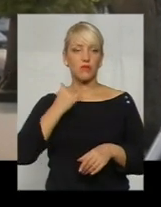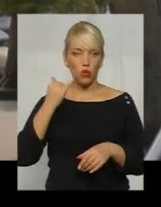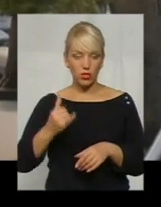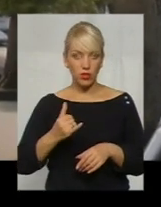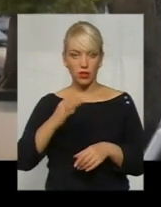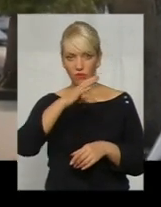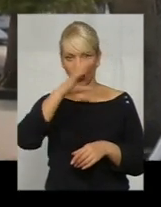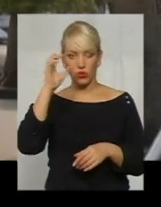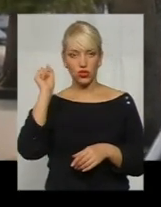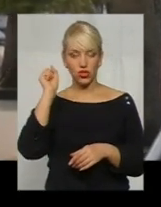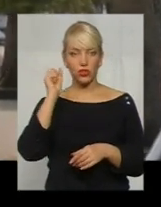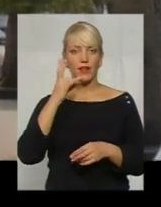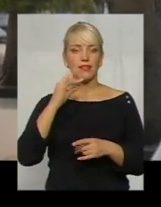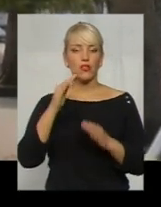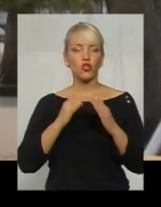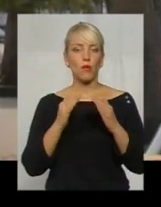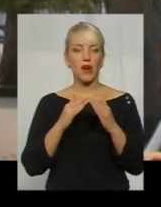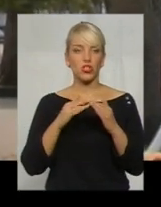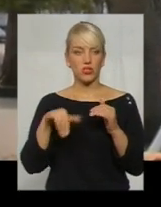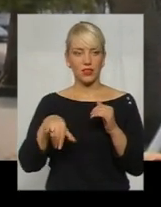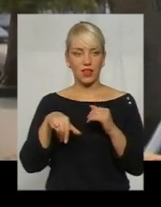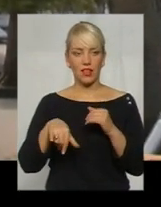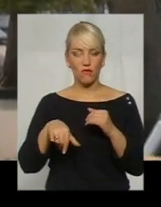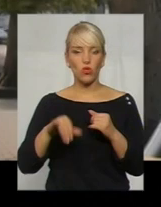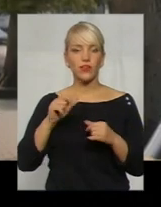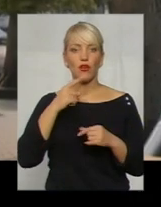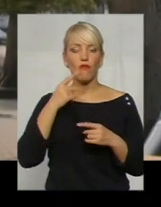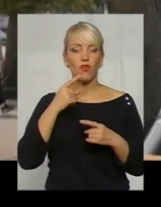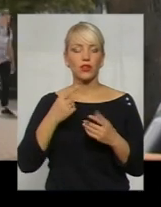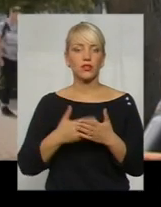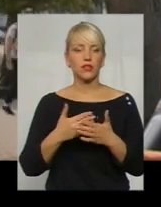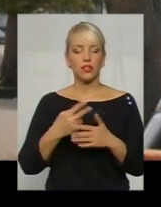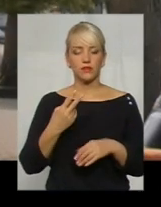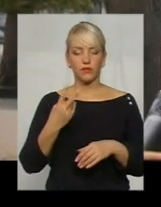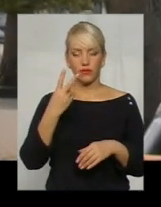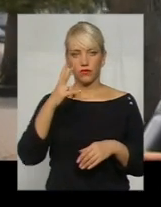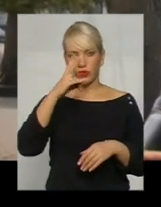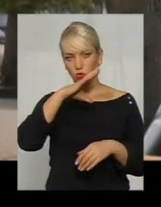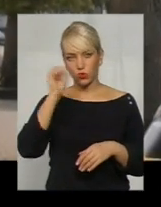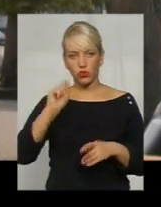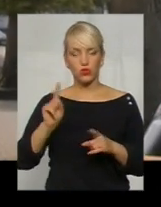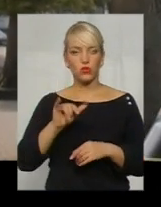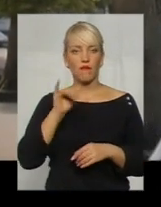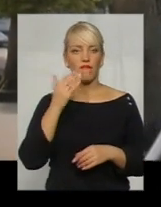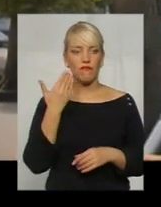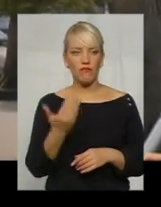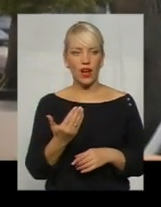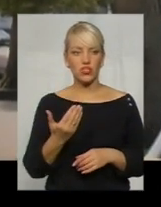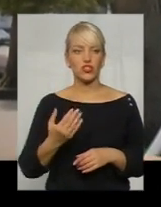Дзвонили вночі на домашній номер і казали там десь години-дві ночі, що там ваш син,